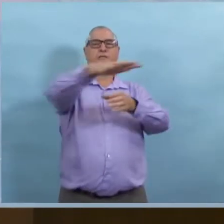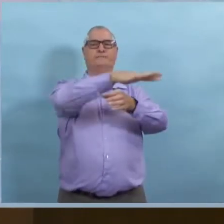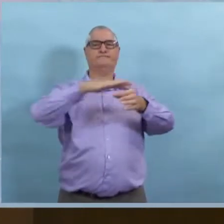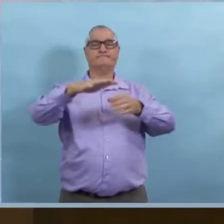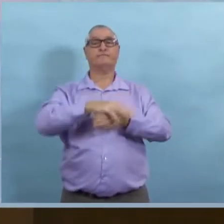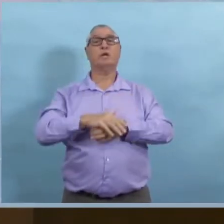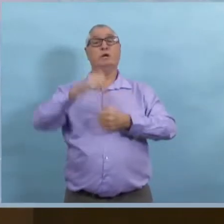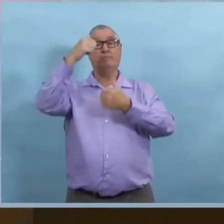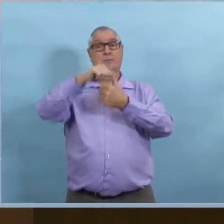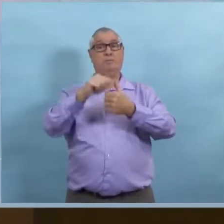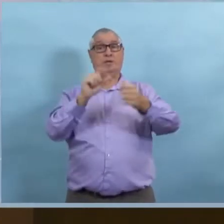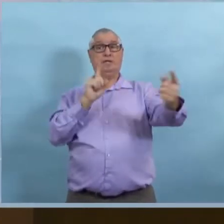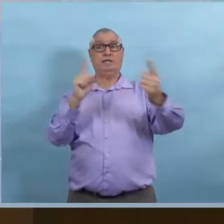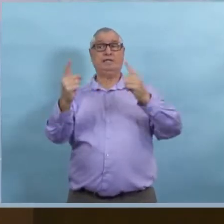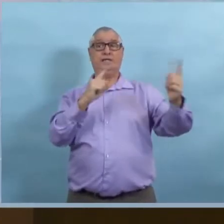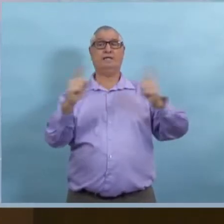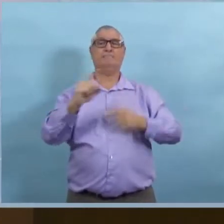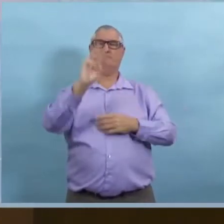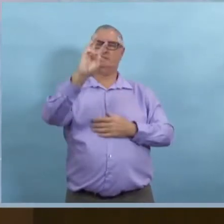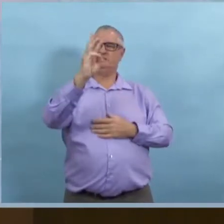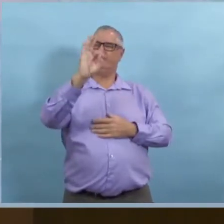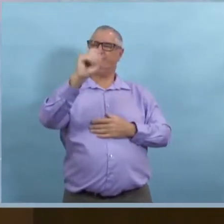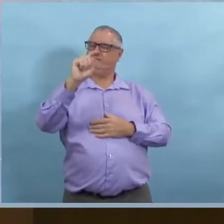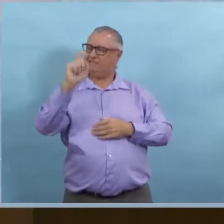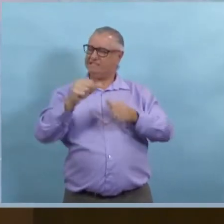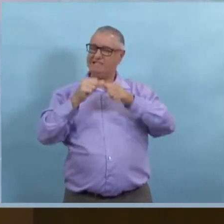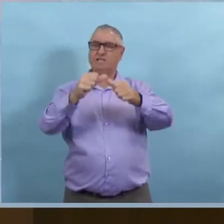des tables qui ne peuvent pas dépasser plus que 5 personnes.